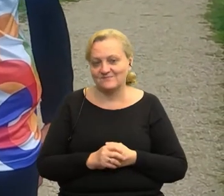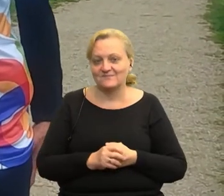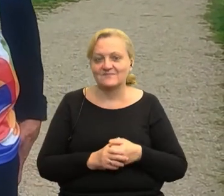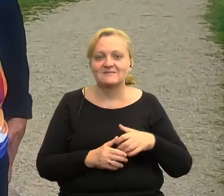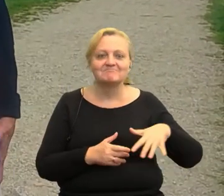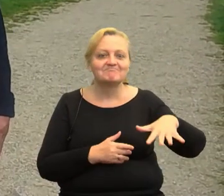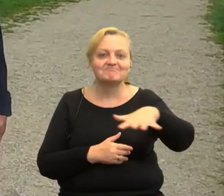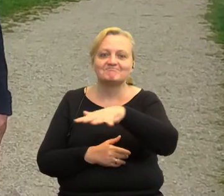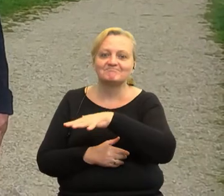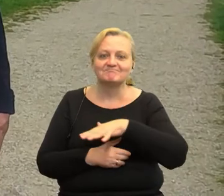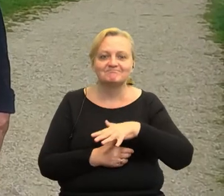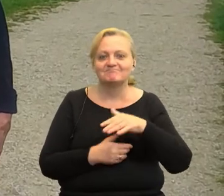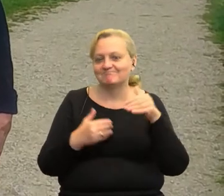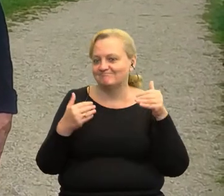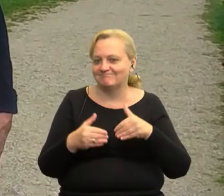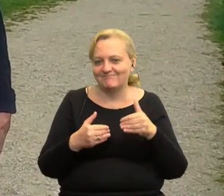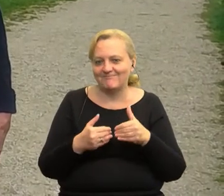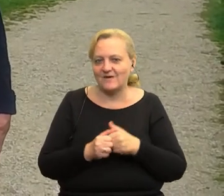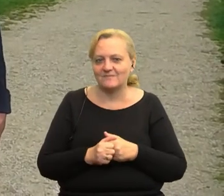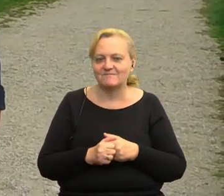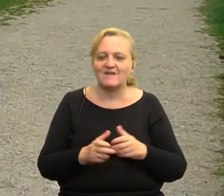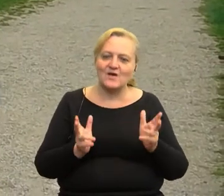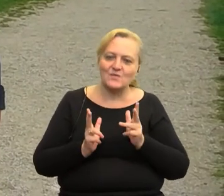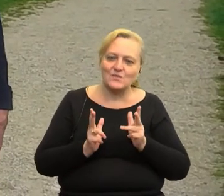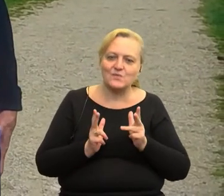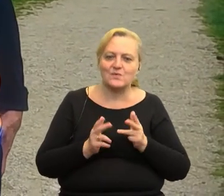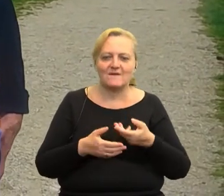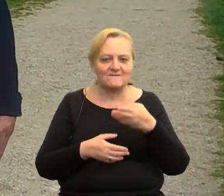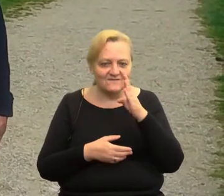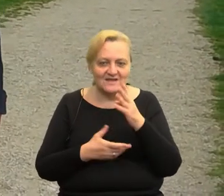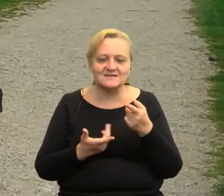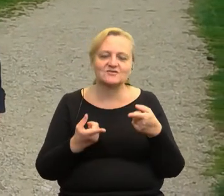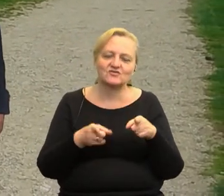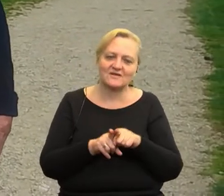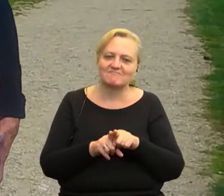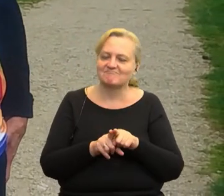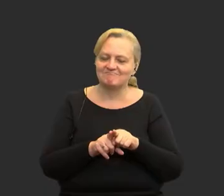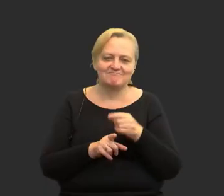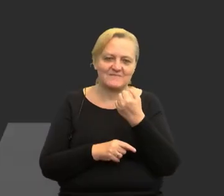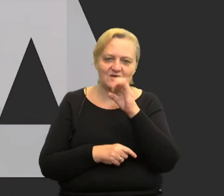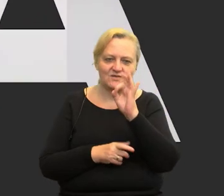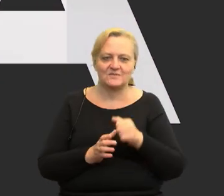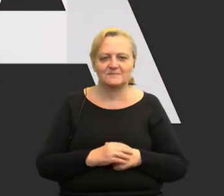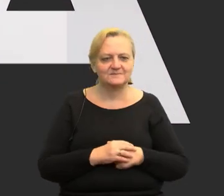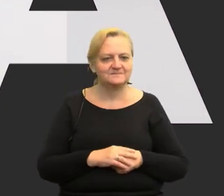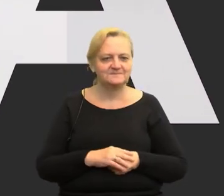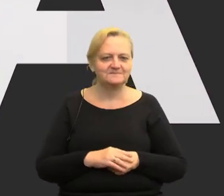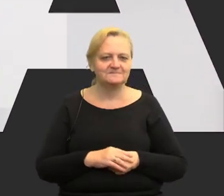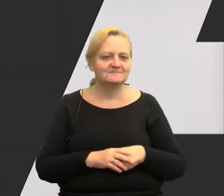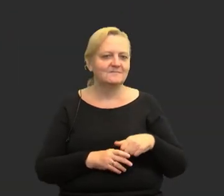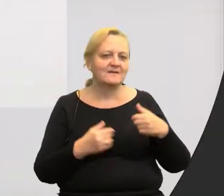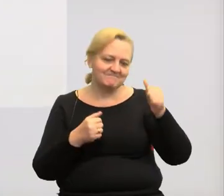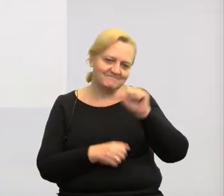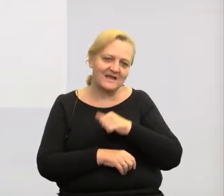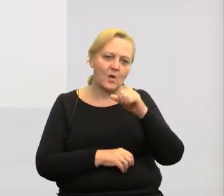do uprawiania rekreacji fizycznej są bardzo dobre. Nazywam się